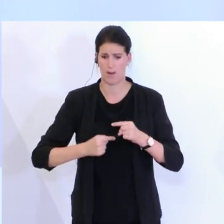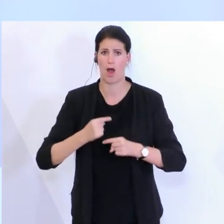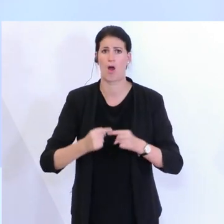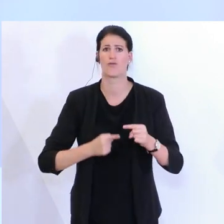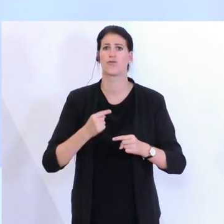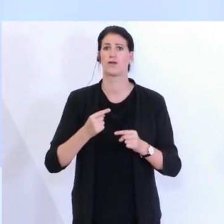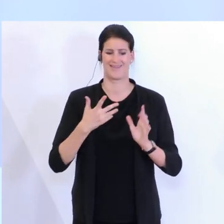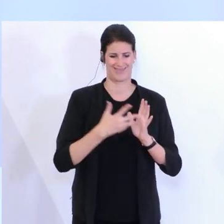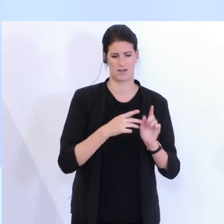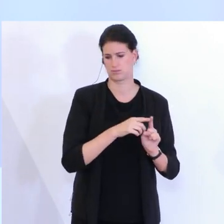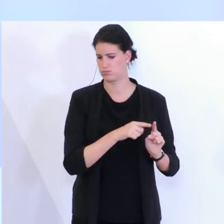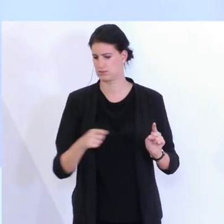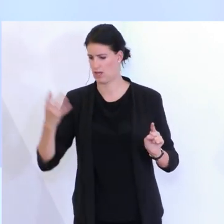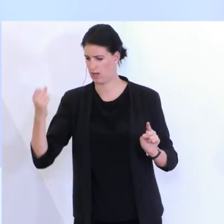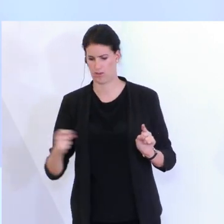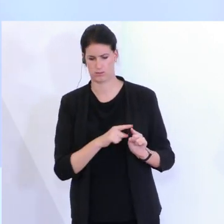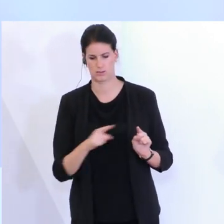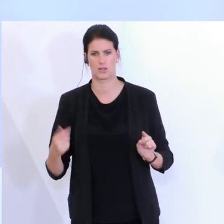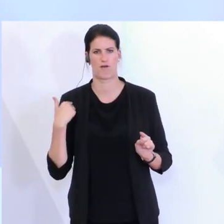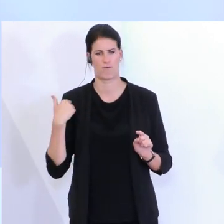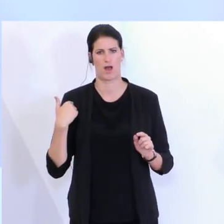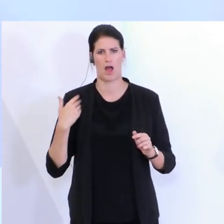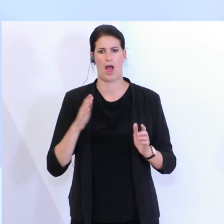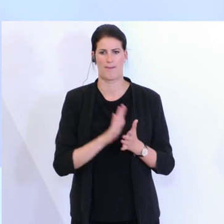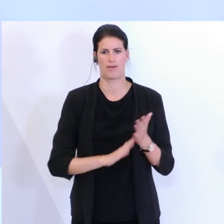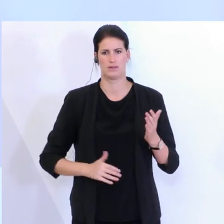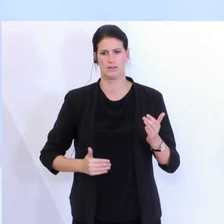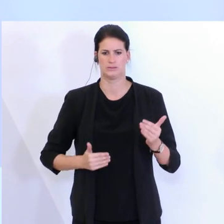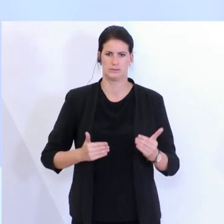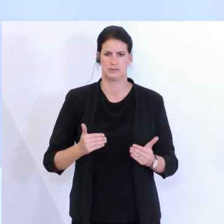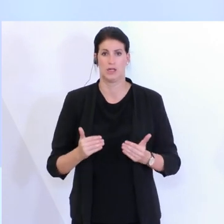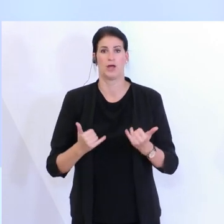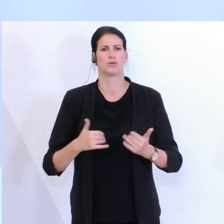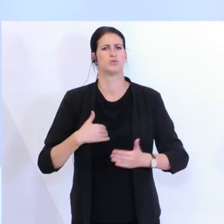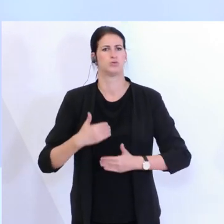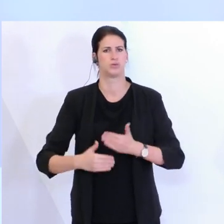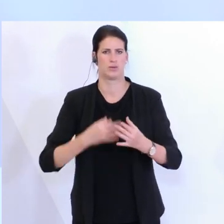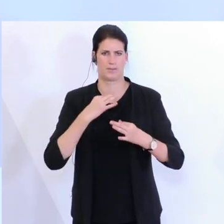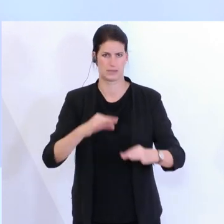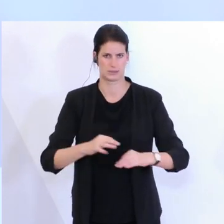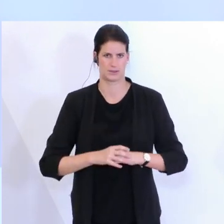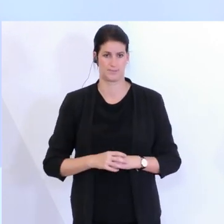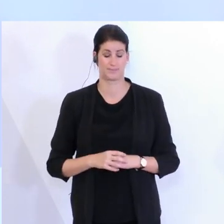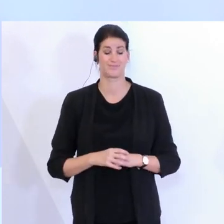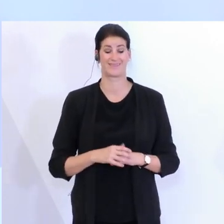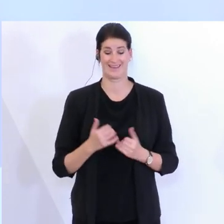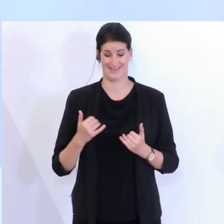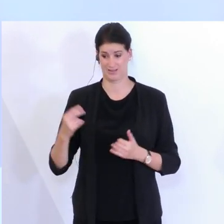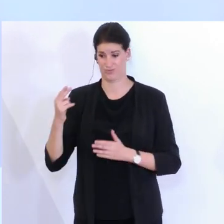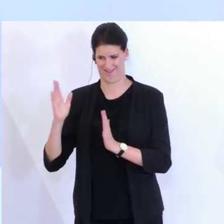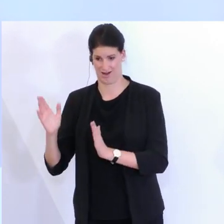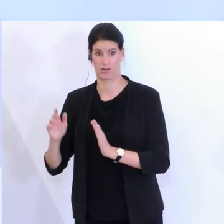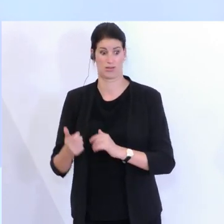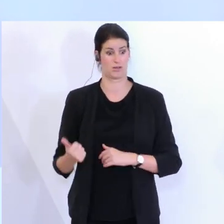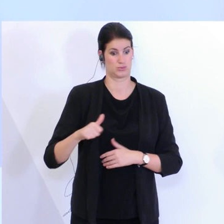lang gedauert, bis sich das eingespielt hat. Der Mario Burka hat es bereits angesprochen, das wird jetzt natürlich mit der Gastroausweitung noch einmal eine Herausforderung,